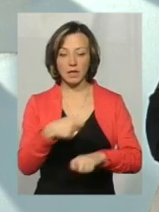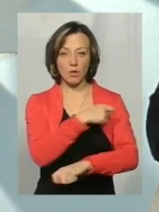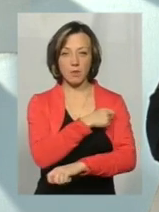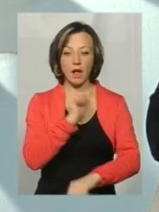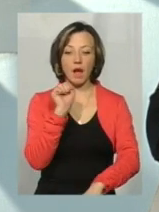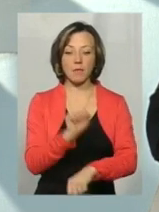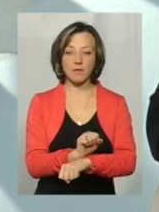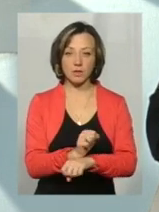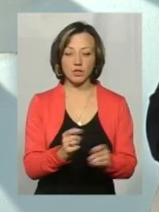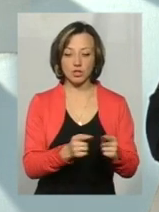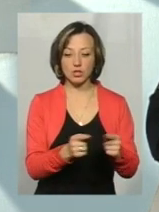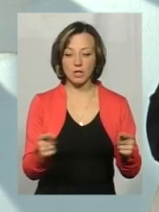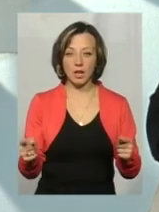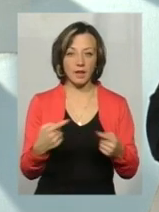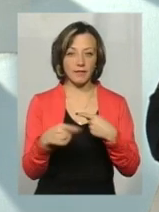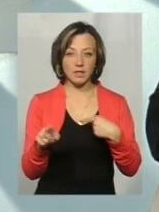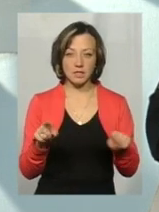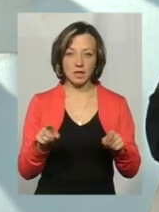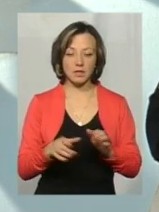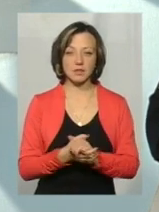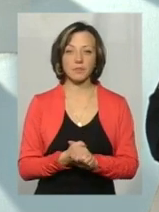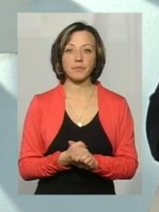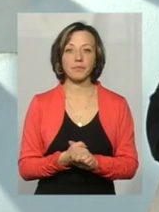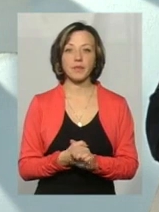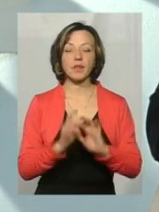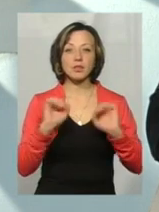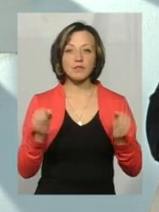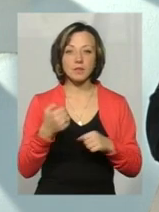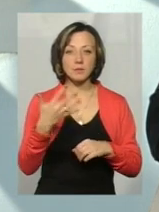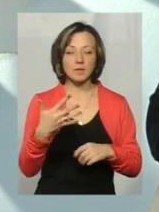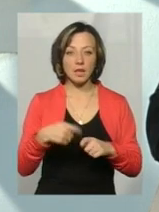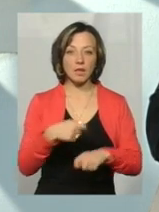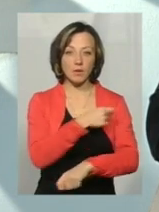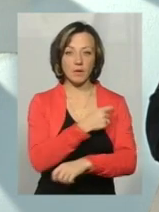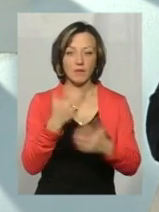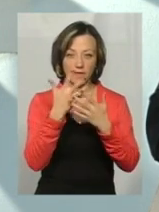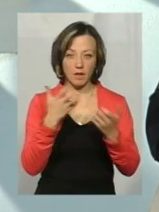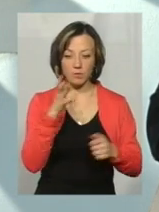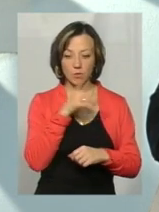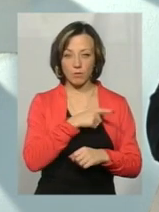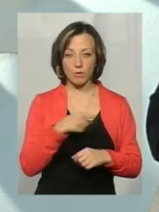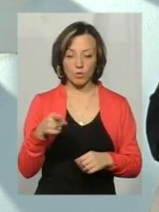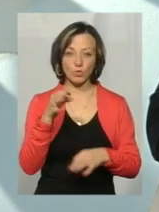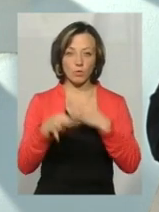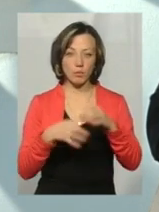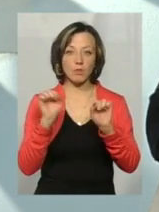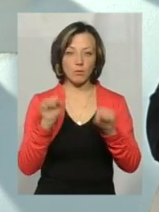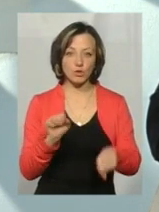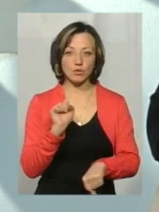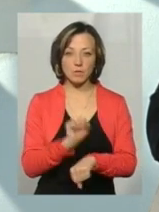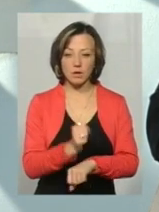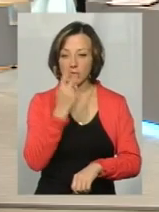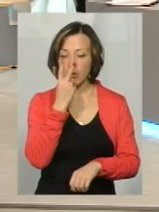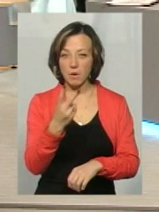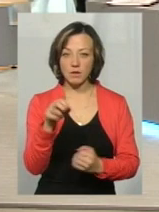гальмонний шлях дуже відрізняється. Тому на швидкості 50 км, навіть в темну пору дуби, в принципі, можна зупинитися, якщо